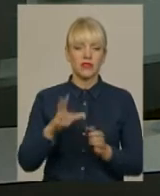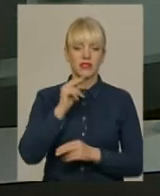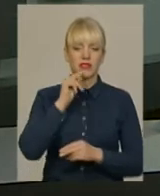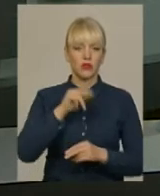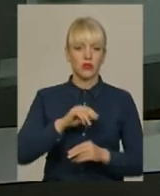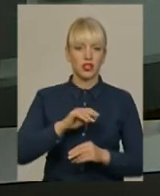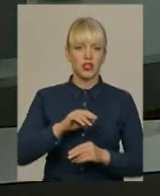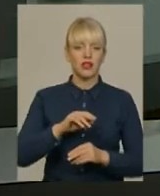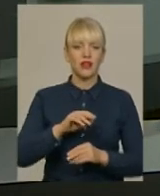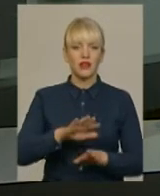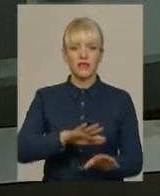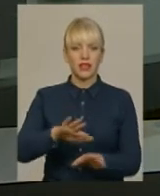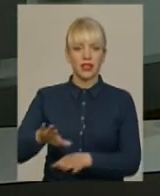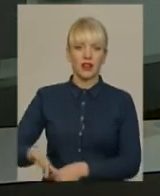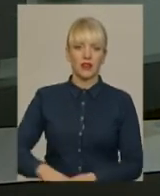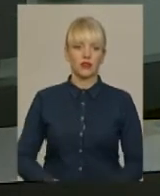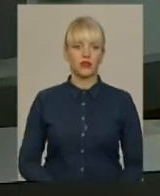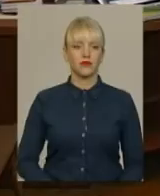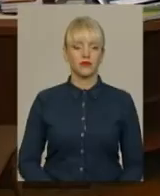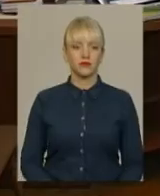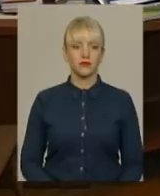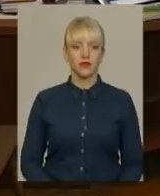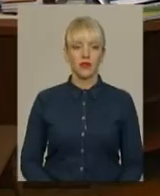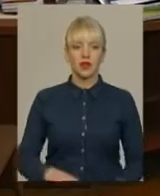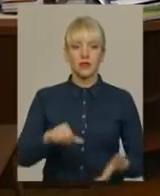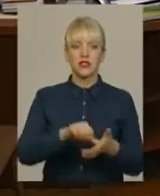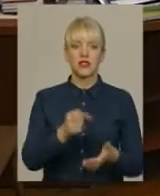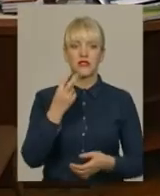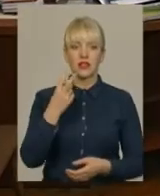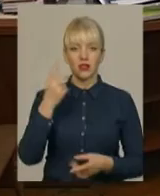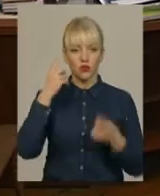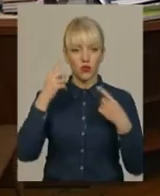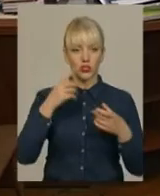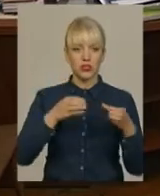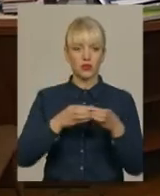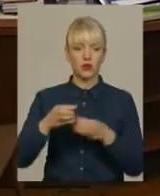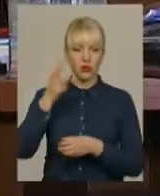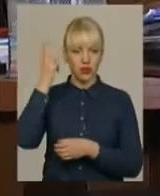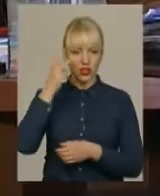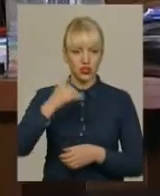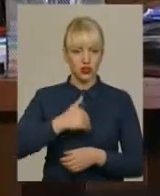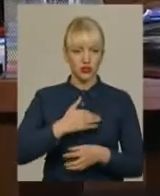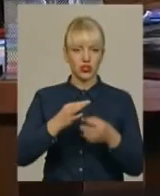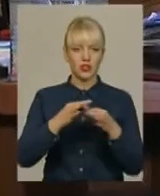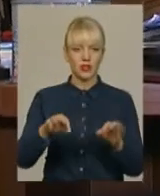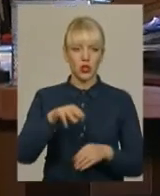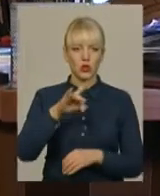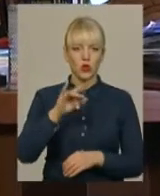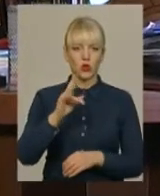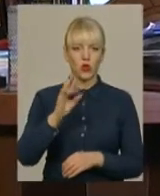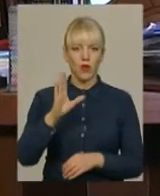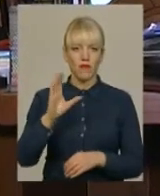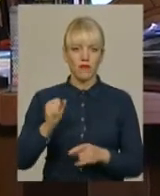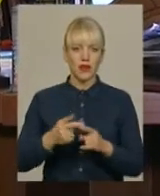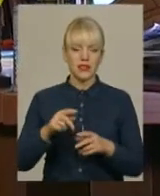Подробиці у сюжеті Вікторії Паламар. Представники 12 творчих спілок Хмельниччини хочуть звільнення Ірини Трунової з